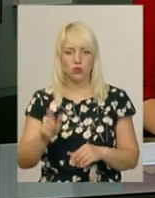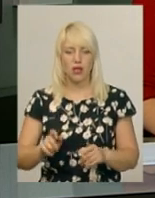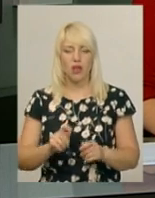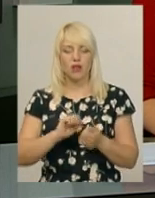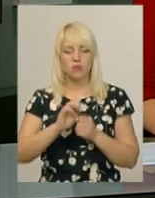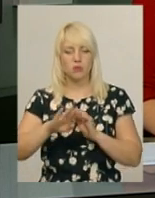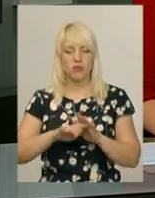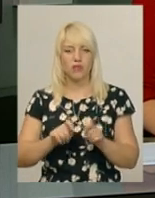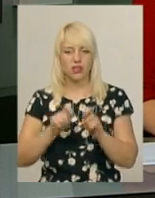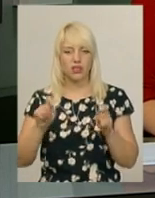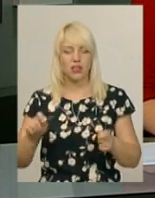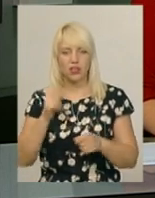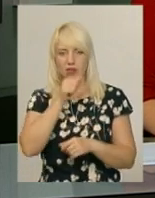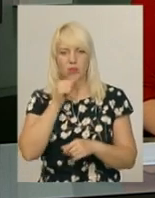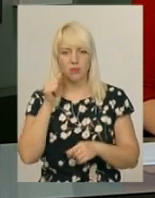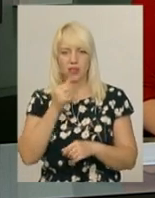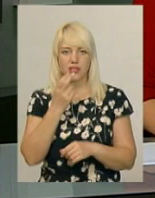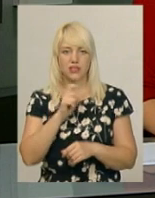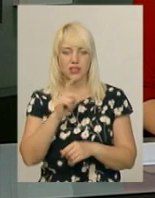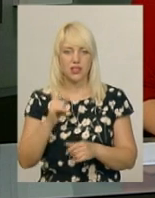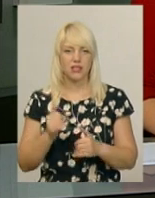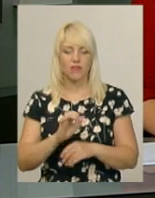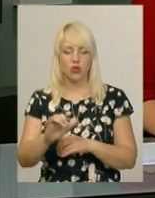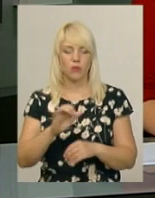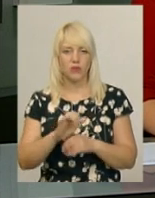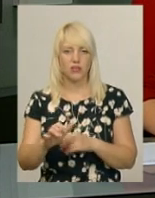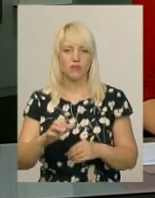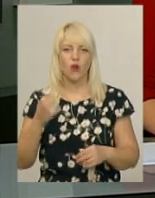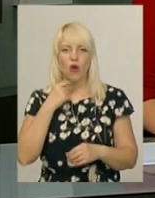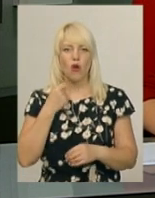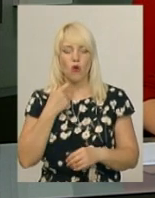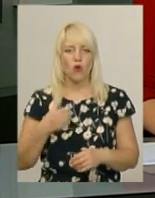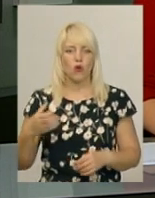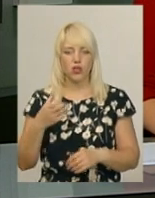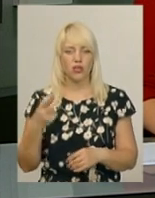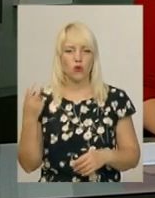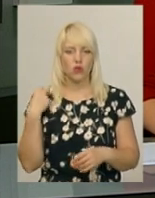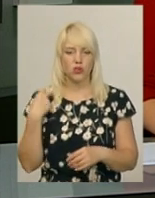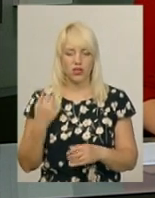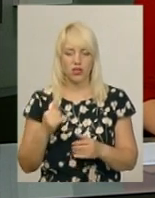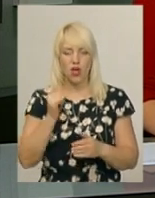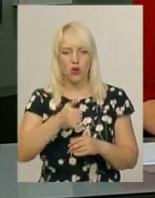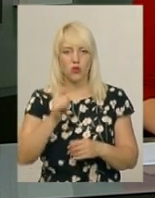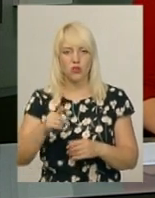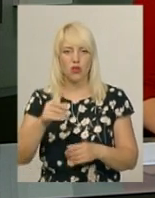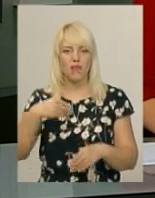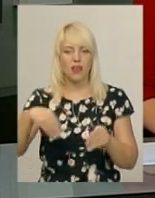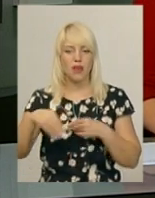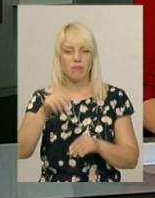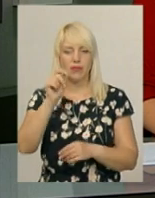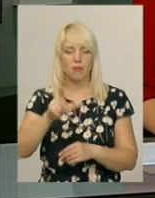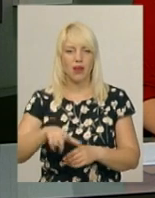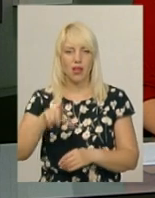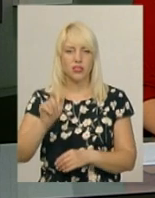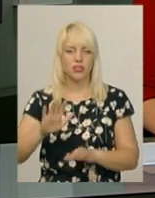підпільний цех, виробництва та горілки та коньяку. Готову продукцію розливали у бех-інбокси та педпляшки, після чого